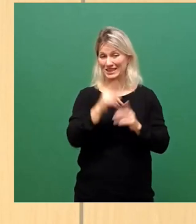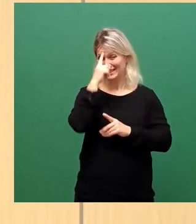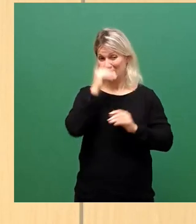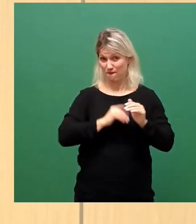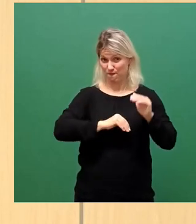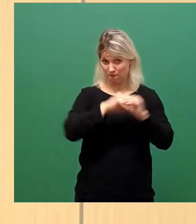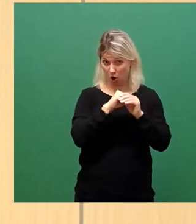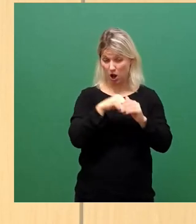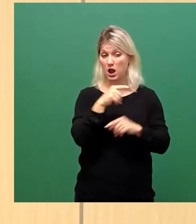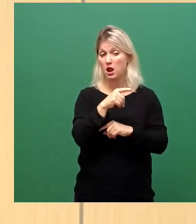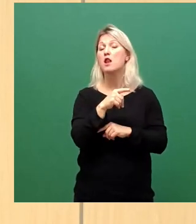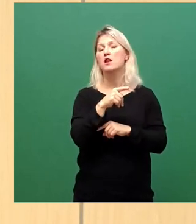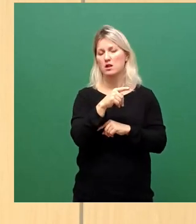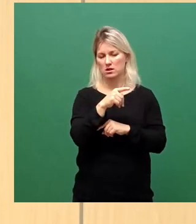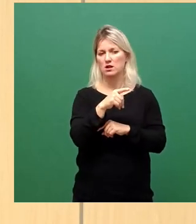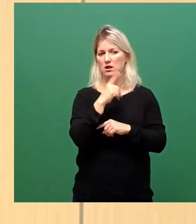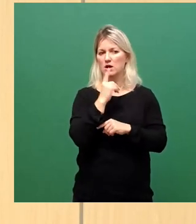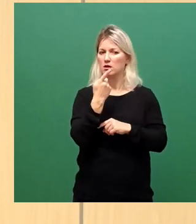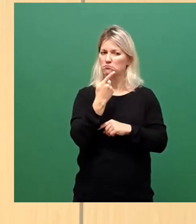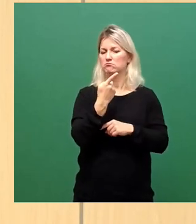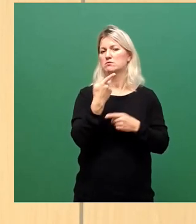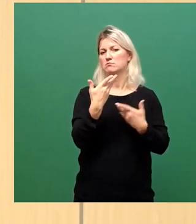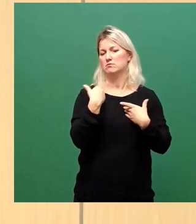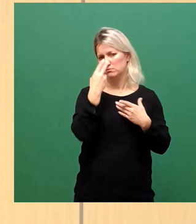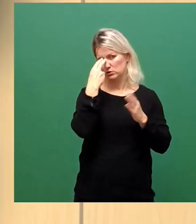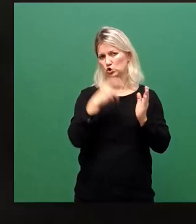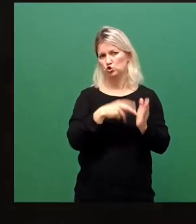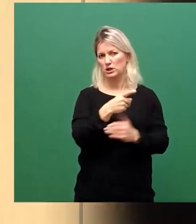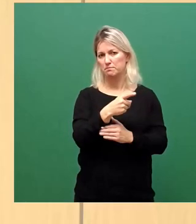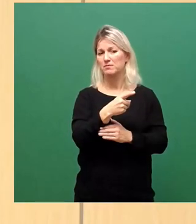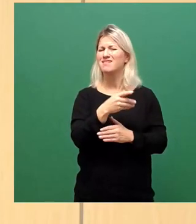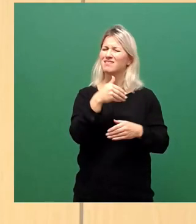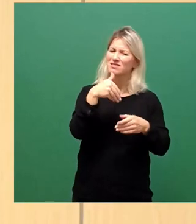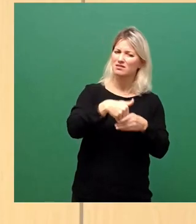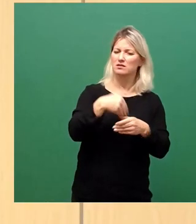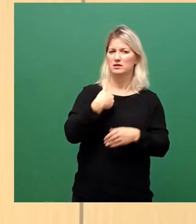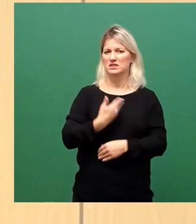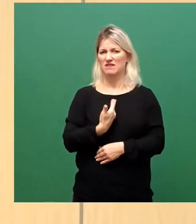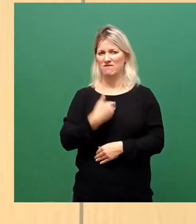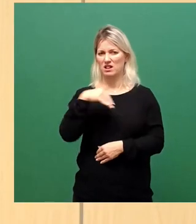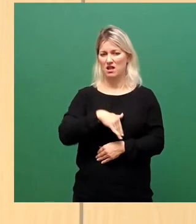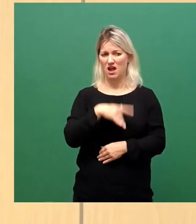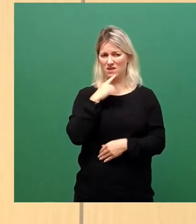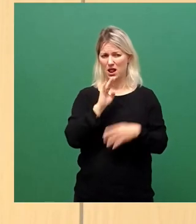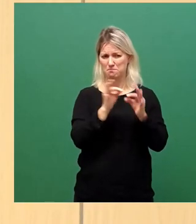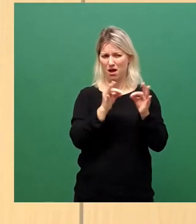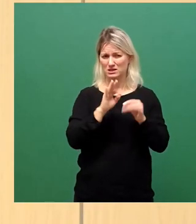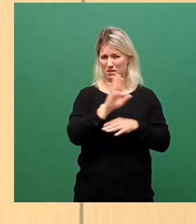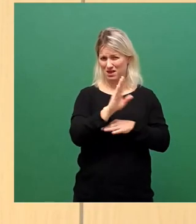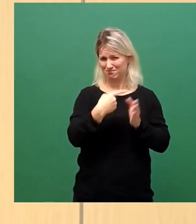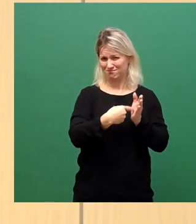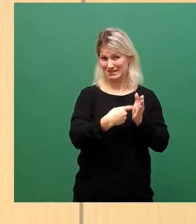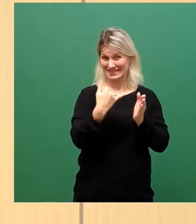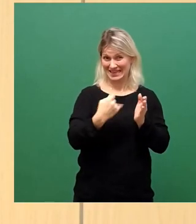in der Beschlussempfehlung zustimmen. Auch wenn wir Zweifel haben, dass viele der geforderten Maßnahmen in der jetzigen Situation tatsächlich